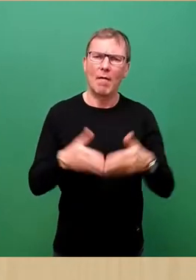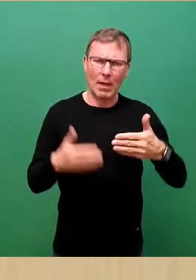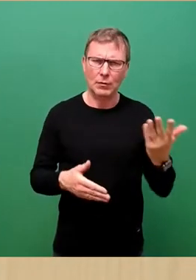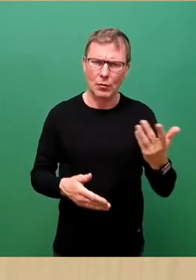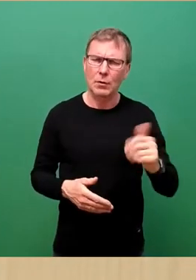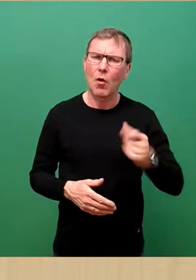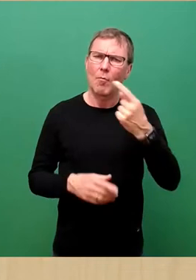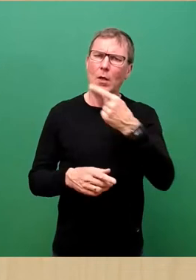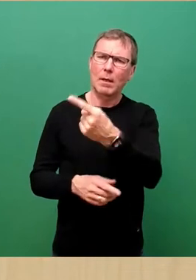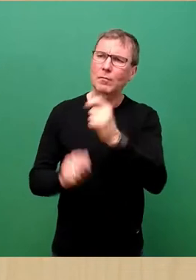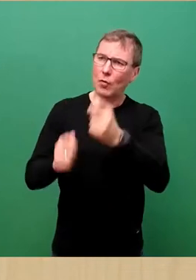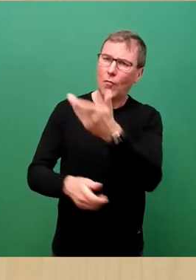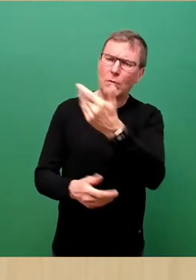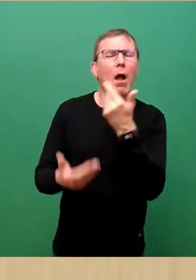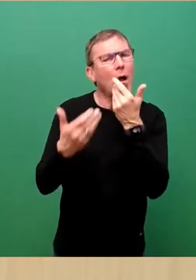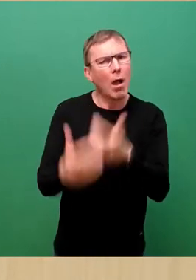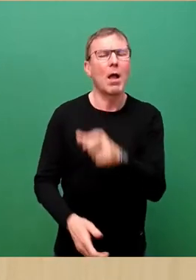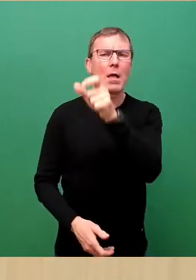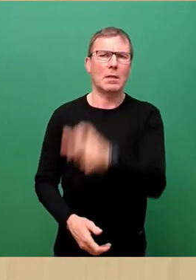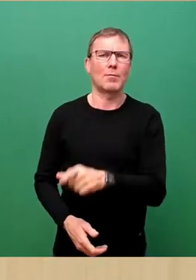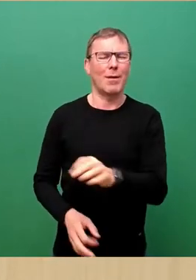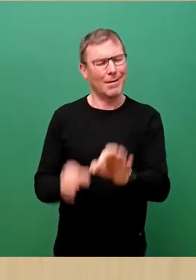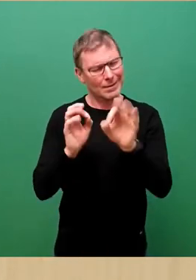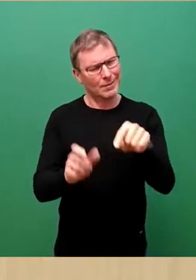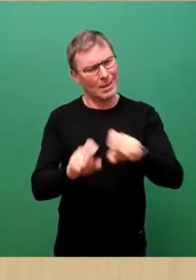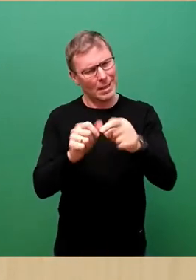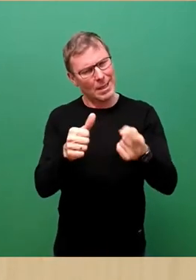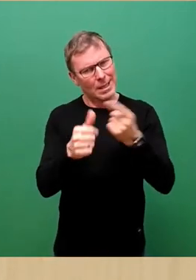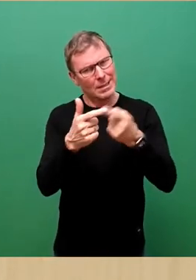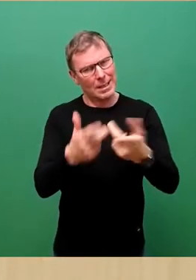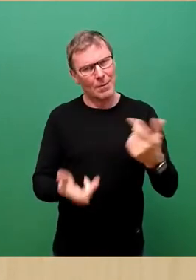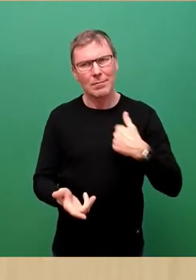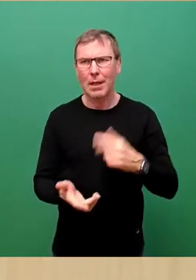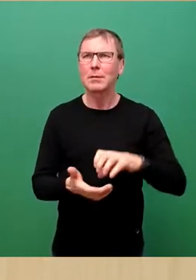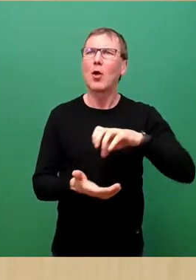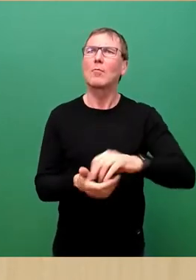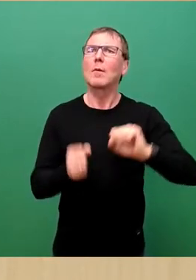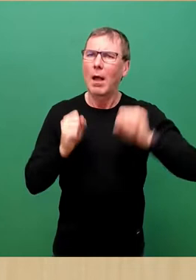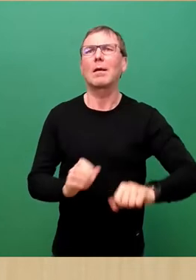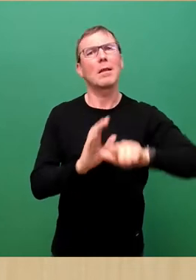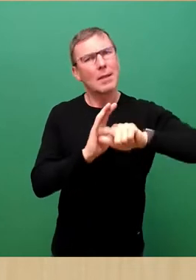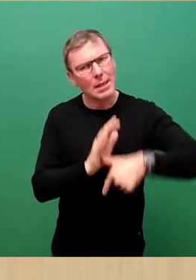Vorschlag sehr dankbar. Er greift genau die Themen auf, die wir als Kommune leisten können und auch leisten sollten.